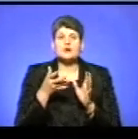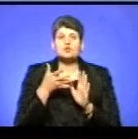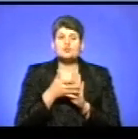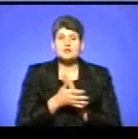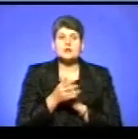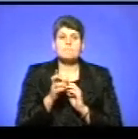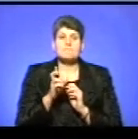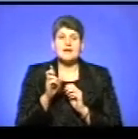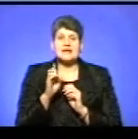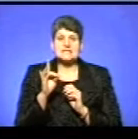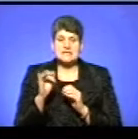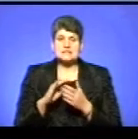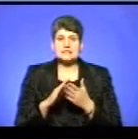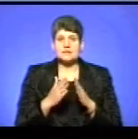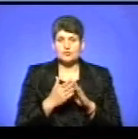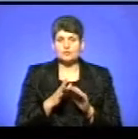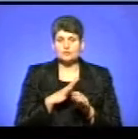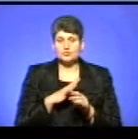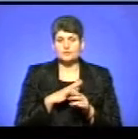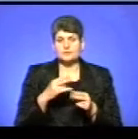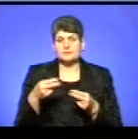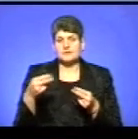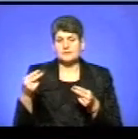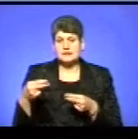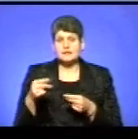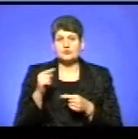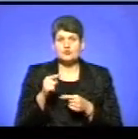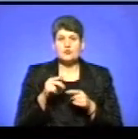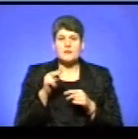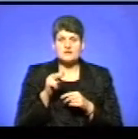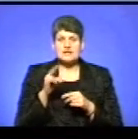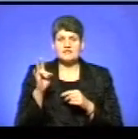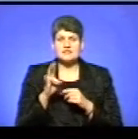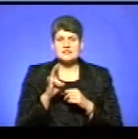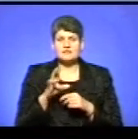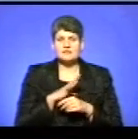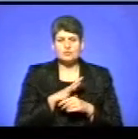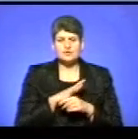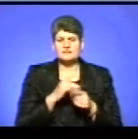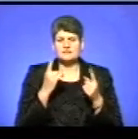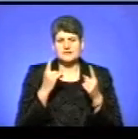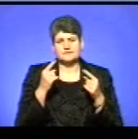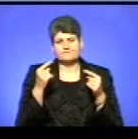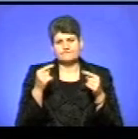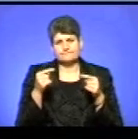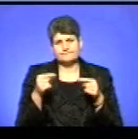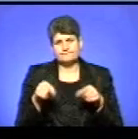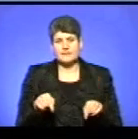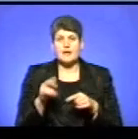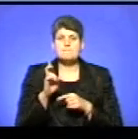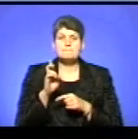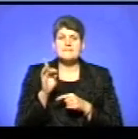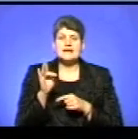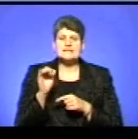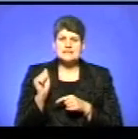Борестейська унія була заключена, оскільки сама православна церква перебувала в глибокій кризі. І Борестейська